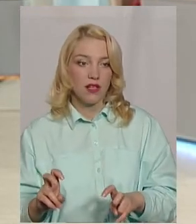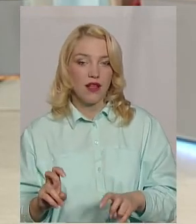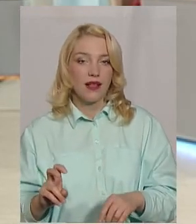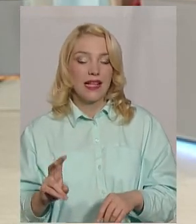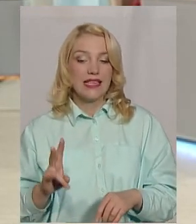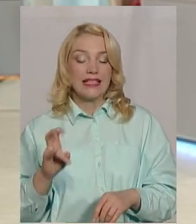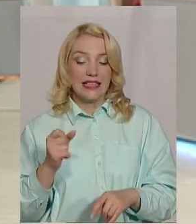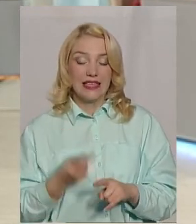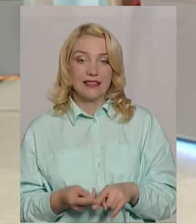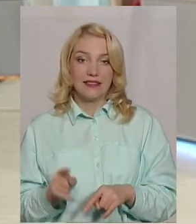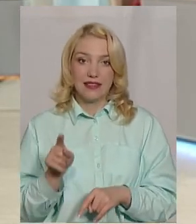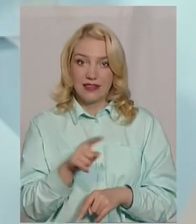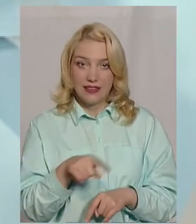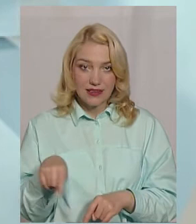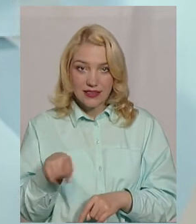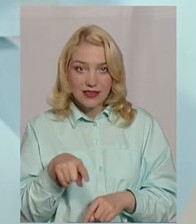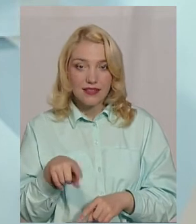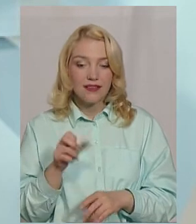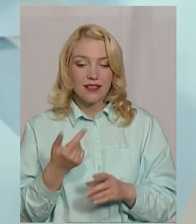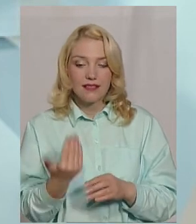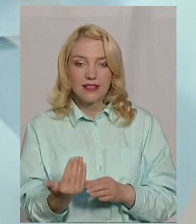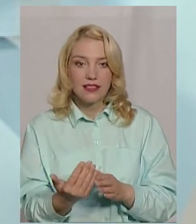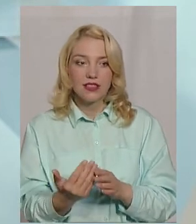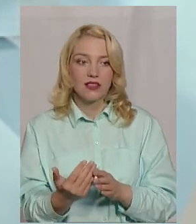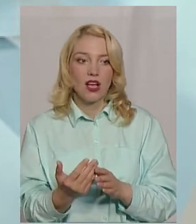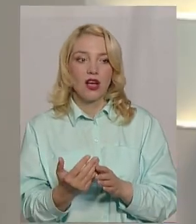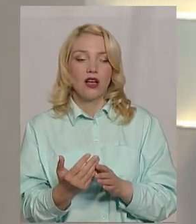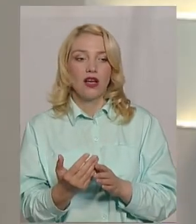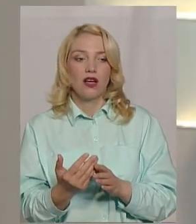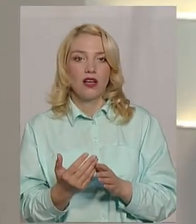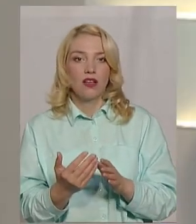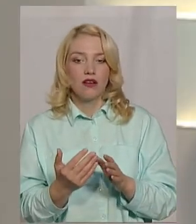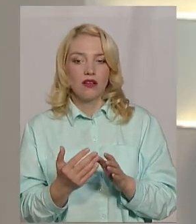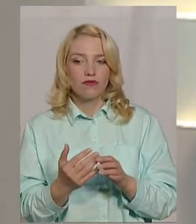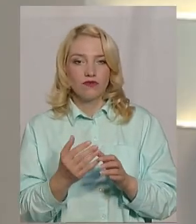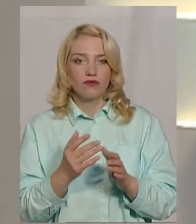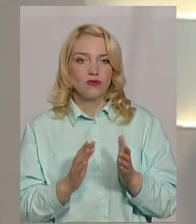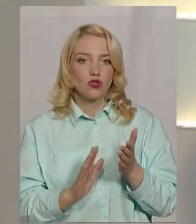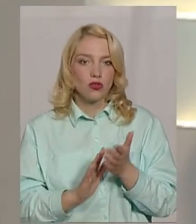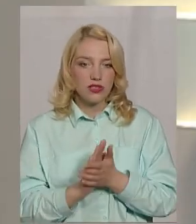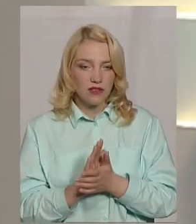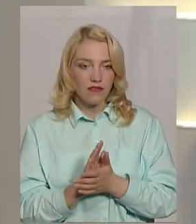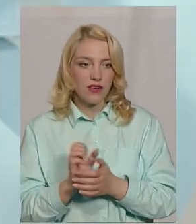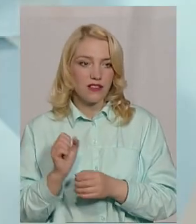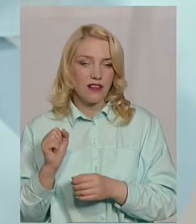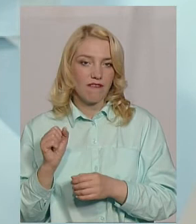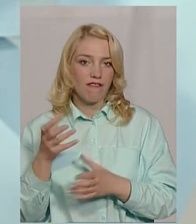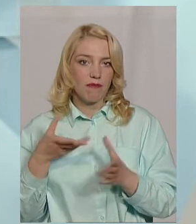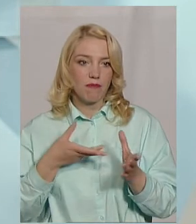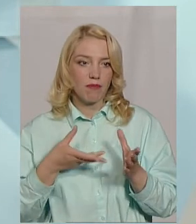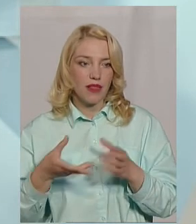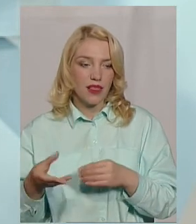На їх дозрівання вплинув градобій. Де його не було, там, в